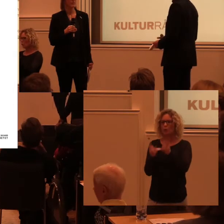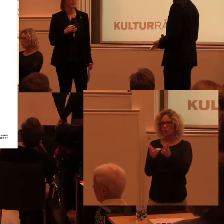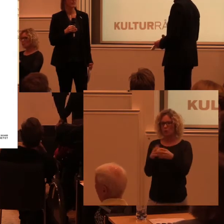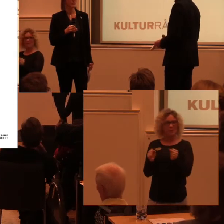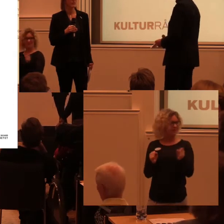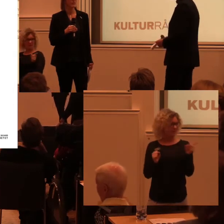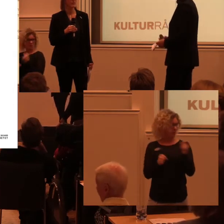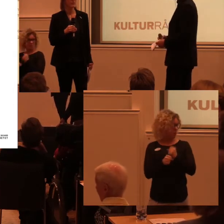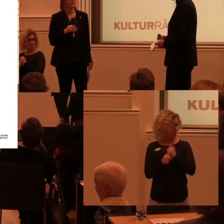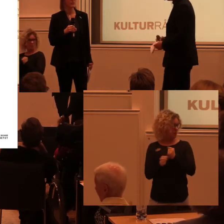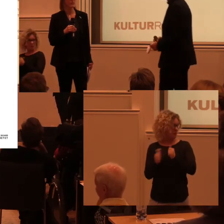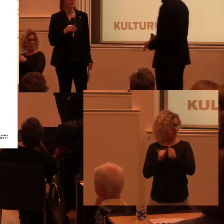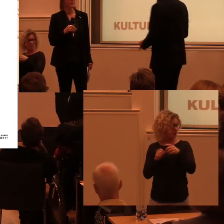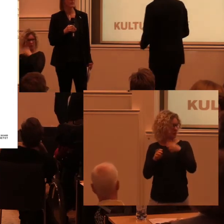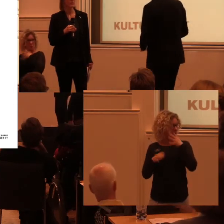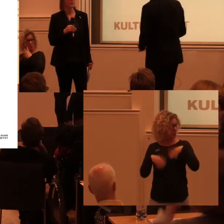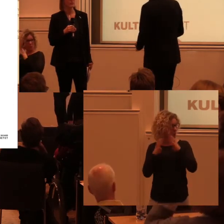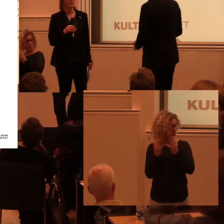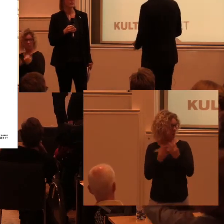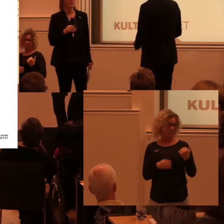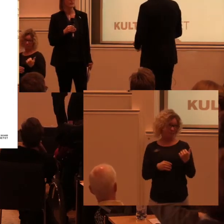jobbar inte direkt kulturrådet och riksantiklarmetet med.